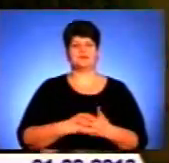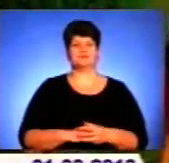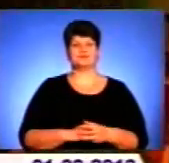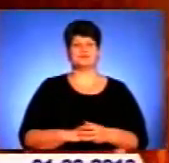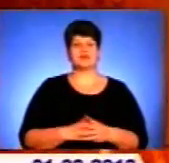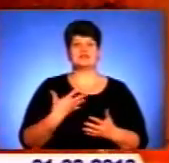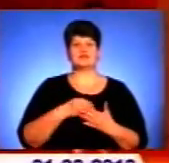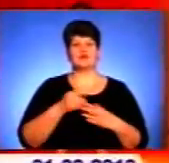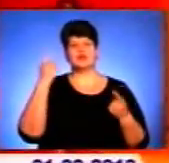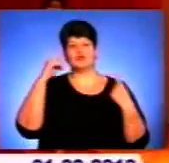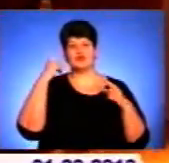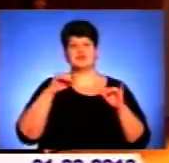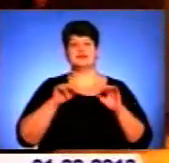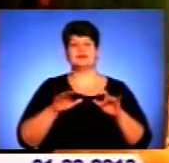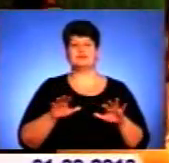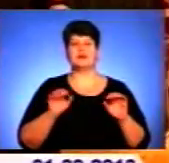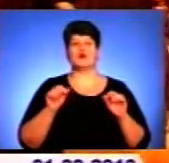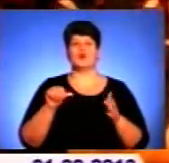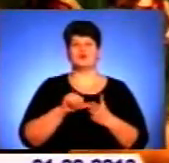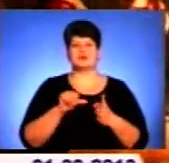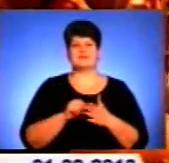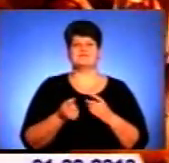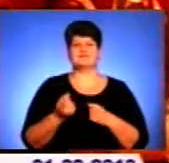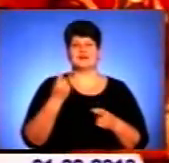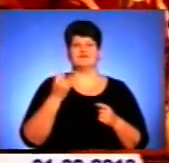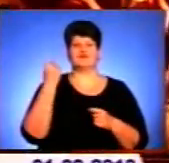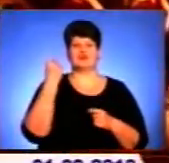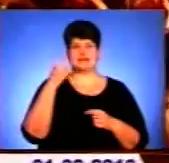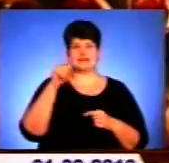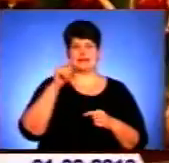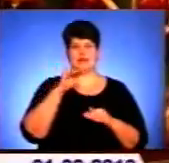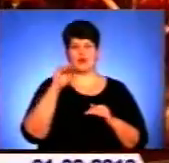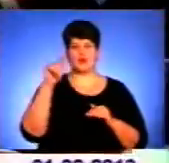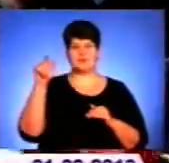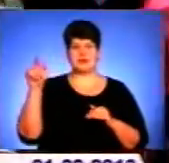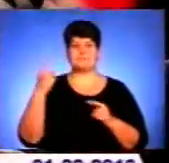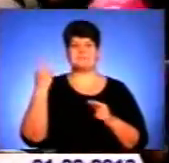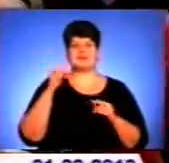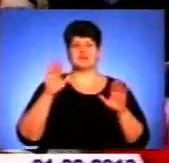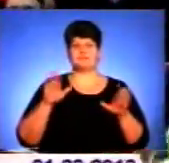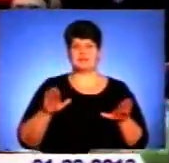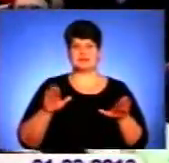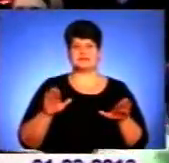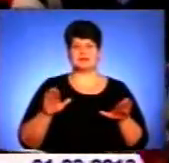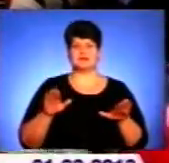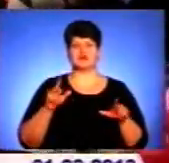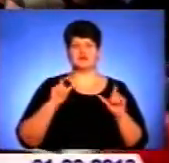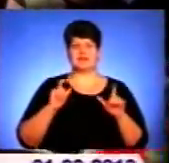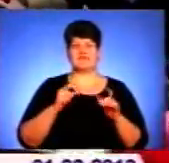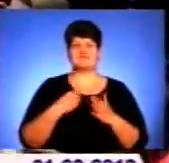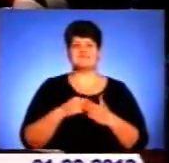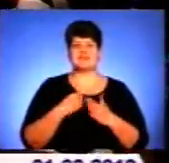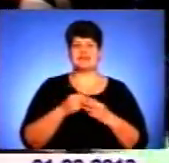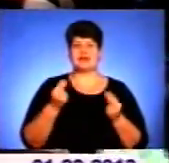Свої творчі здібності учасники фестивалю конкурсу виявили в 11 номінаціях. Перше місце посіли студенти факультету фінансів.